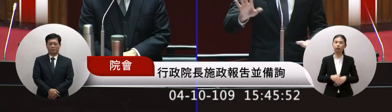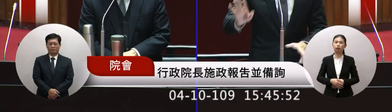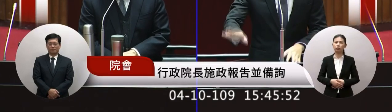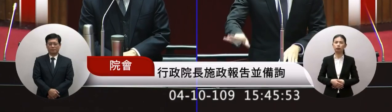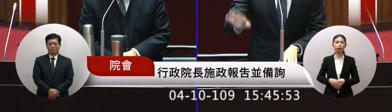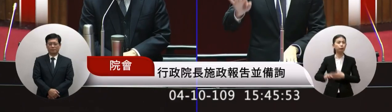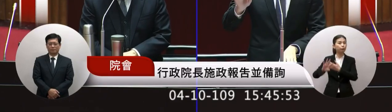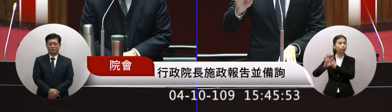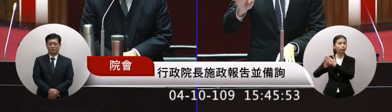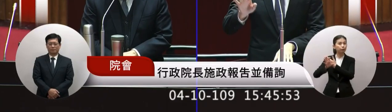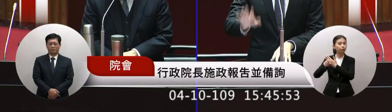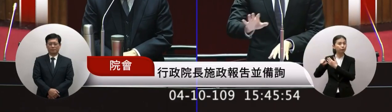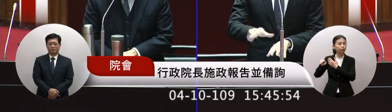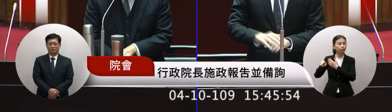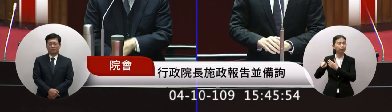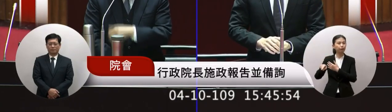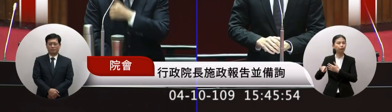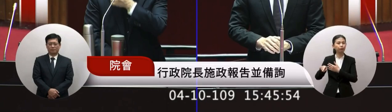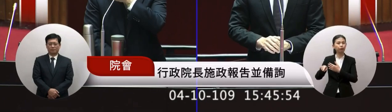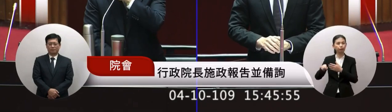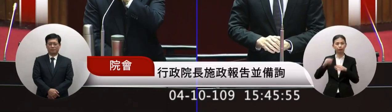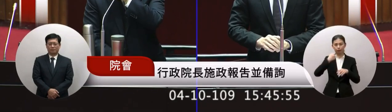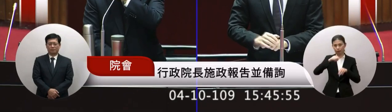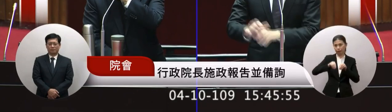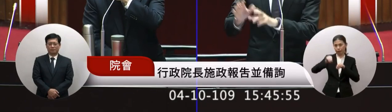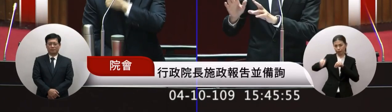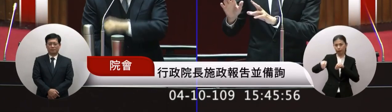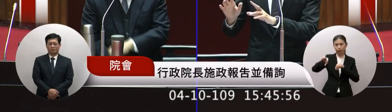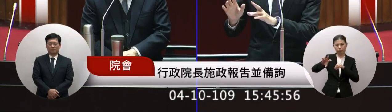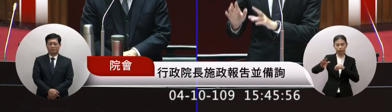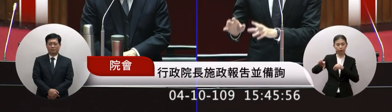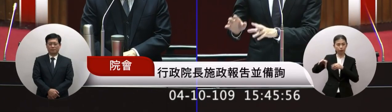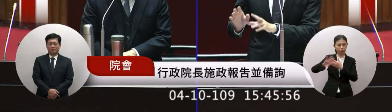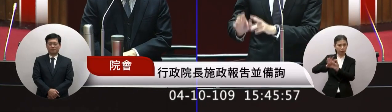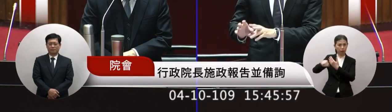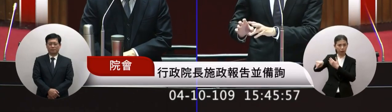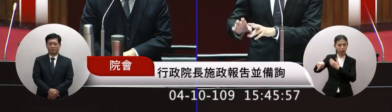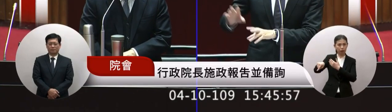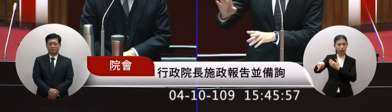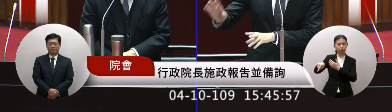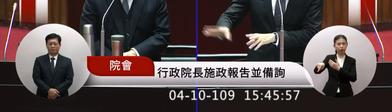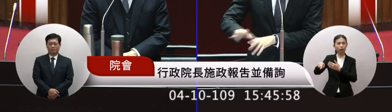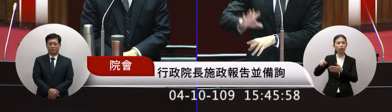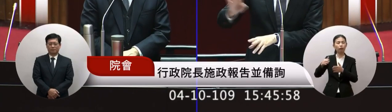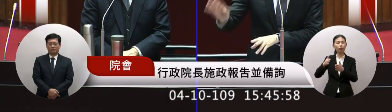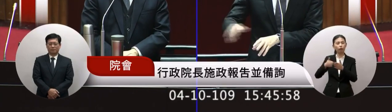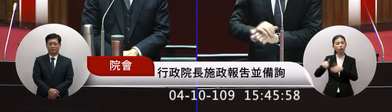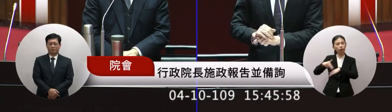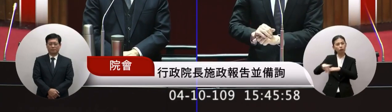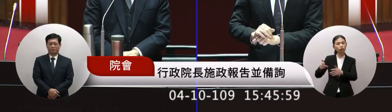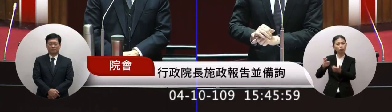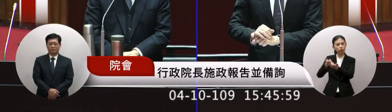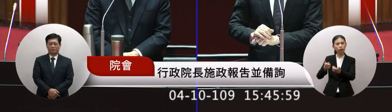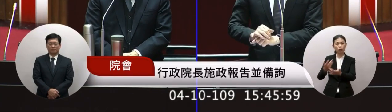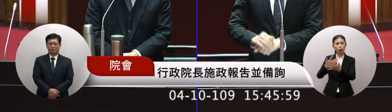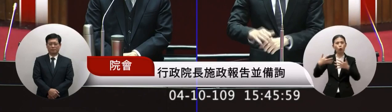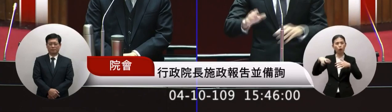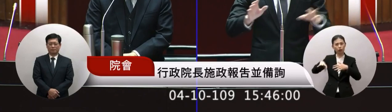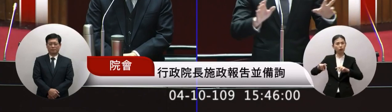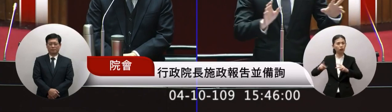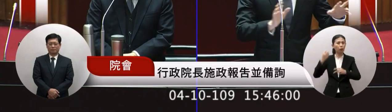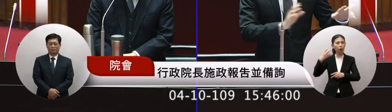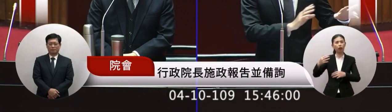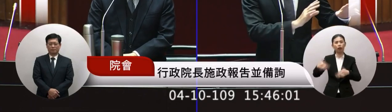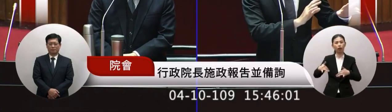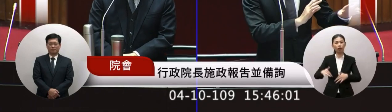其實在國外的這個這個要的代表處他們也有很多配套要是說他們這個網站都要不翻新譬如